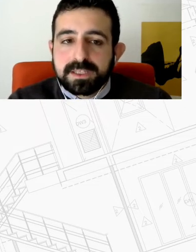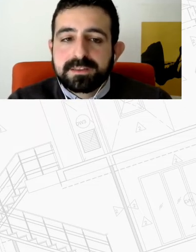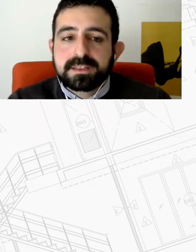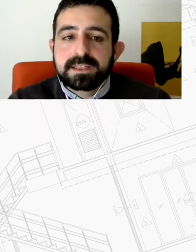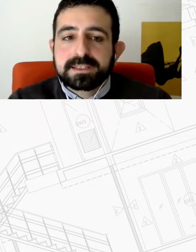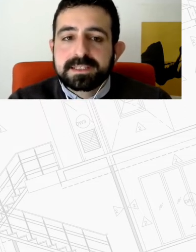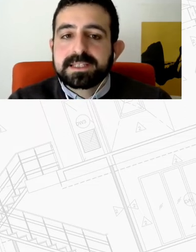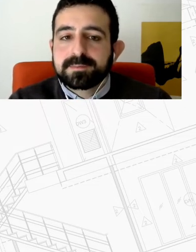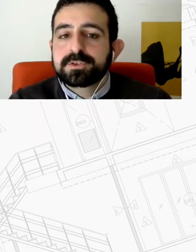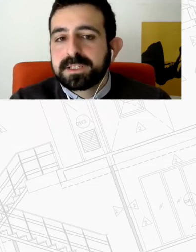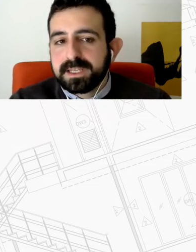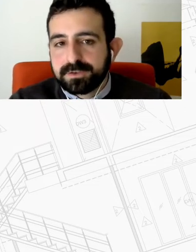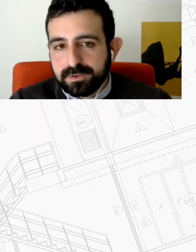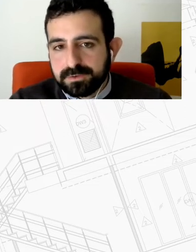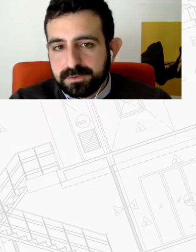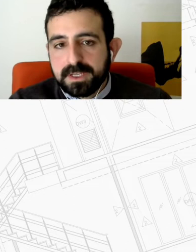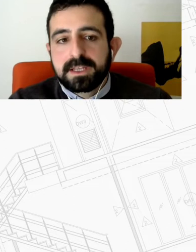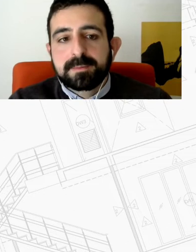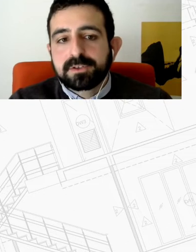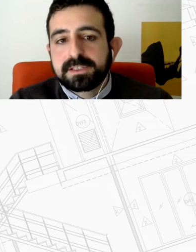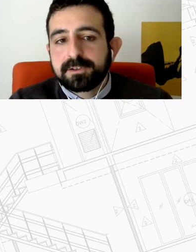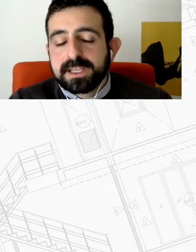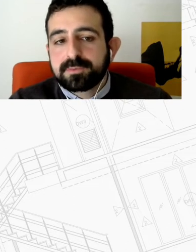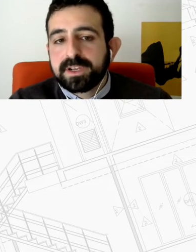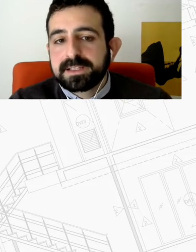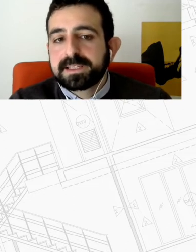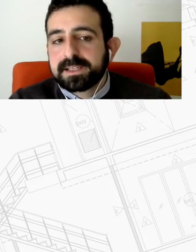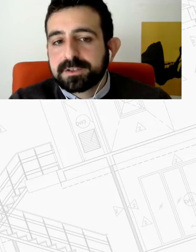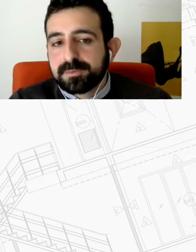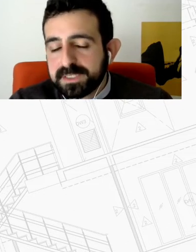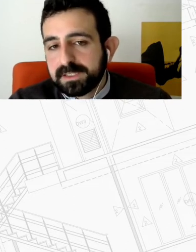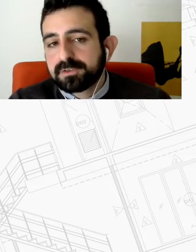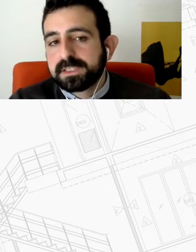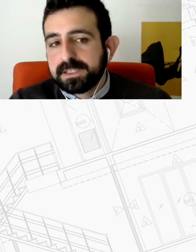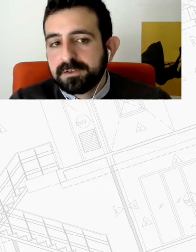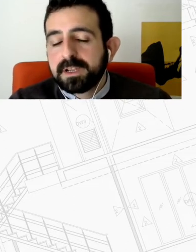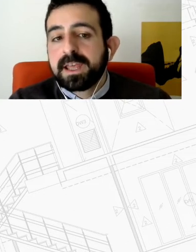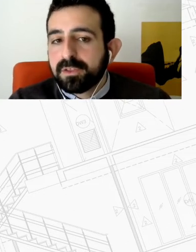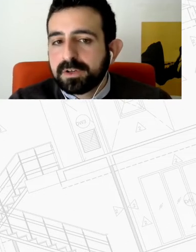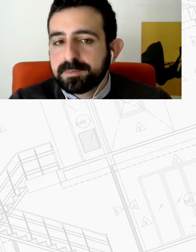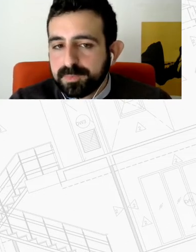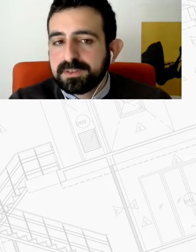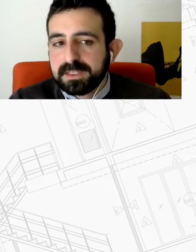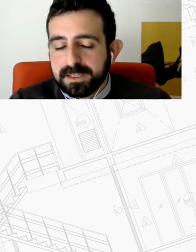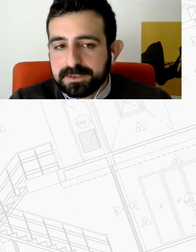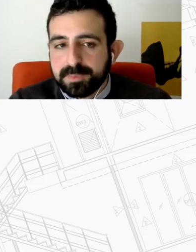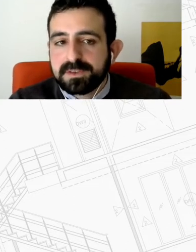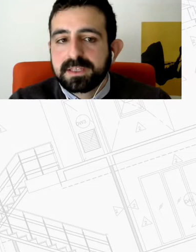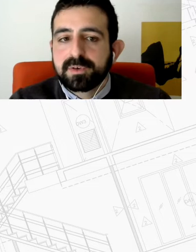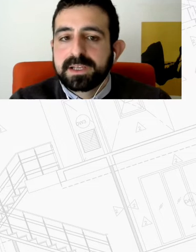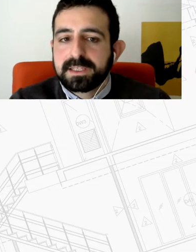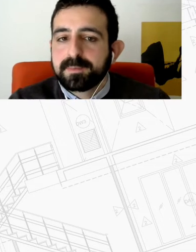δημιουργήθηκε συνεταιρισμός ενοικιαστών με τον τίτλο Yes, we're end για την αξιοποίηση κενών κτηρίων εδώ χρησιμοποιήθηκε